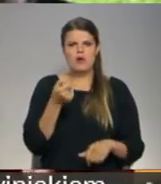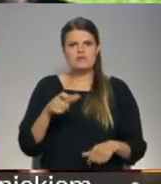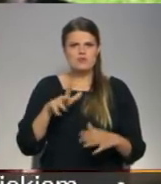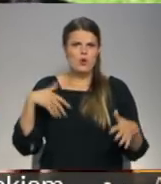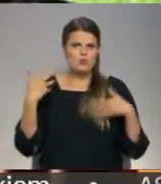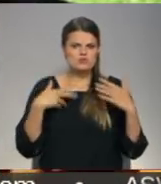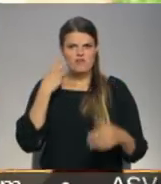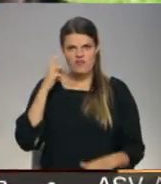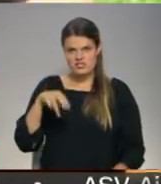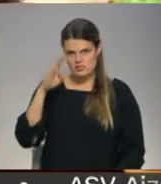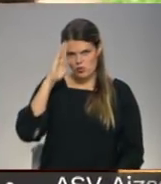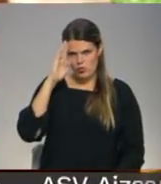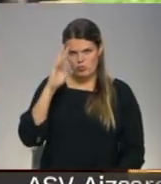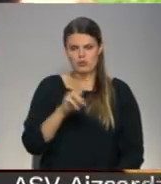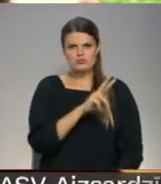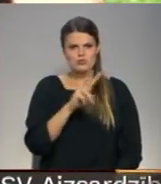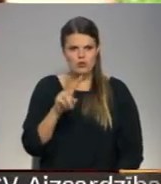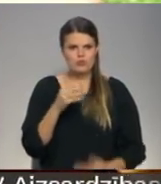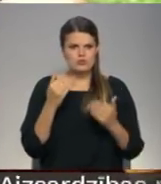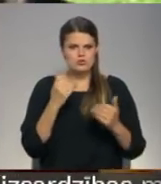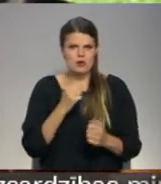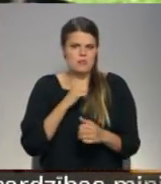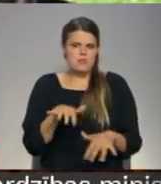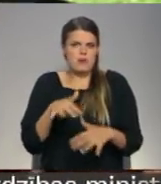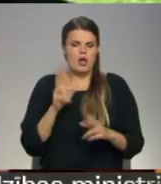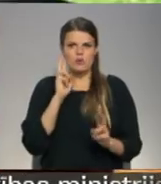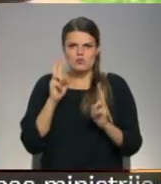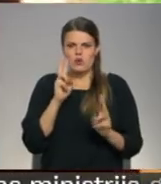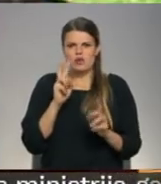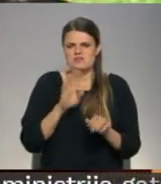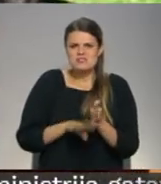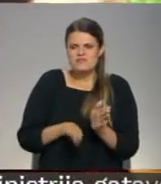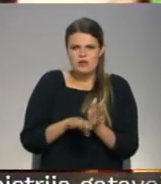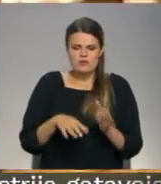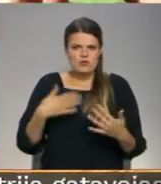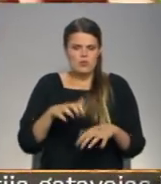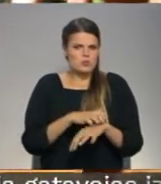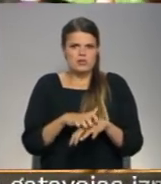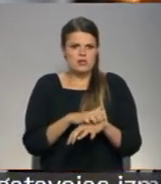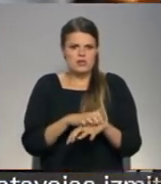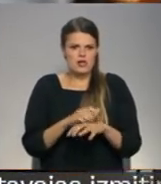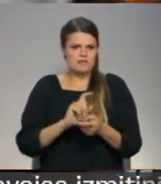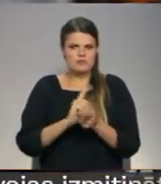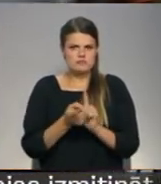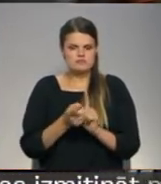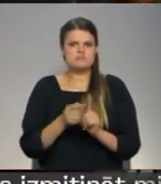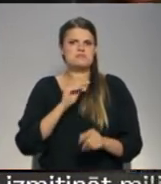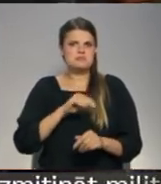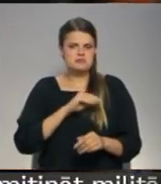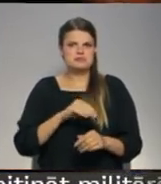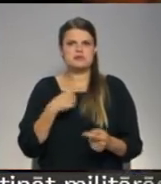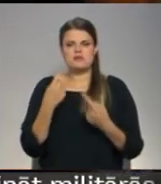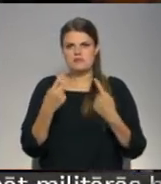uztraucas par vecāko dēlu, kurš nusaraujas no viss sīkākā truksnīša un ir ļoti uztraucies un nervausis. Psihologi esmu sarunājusi